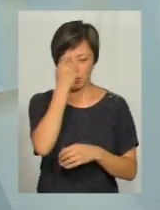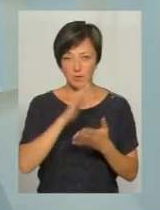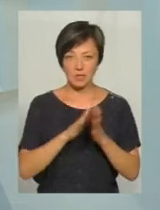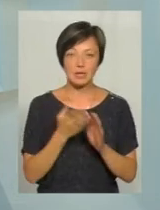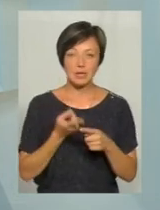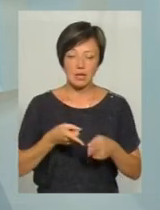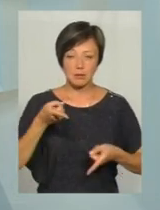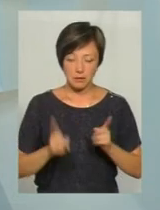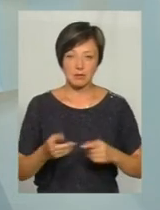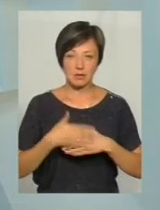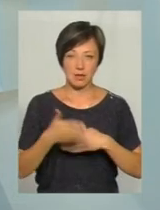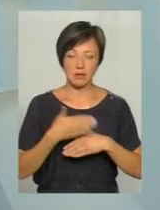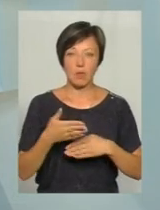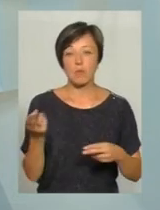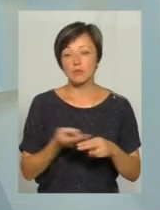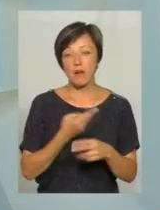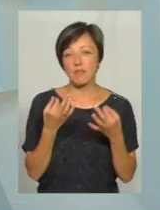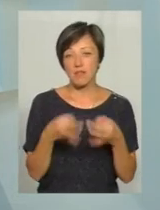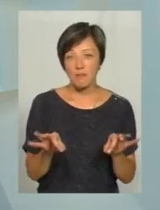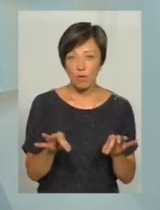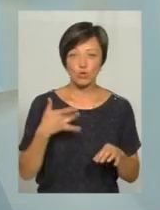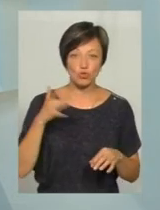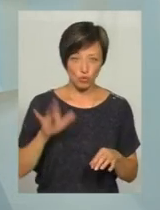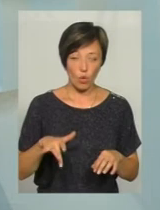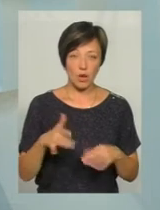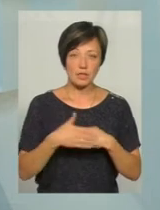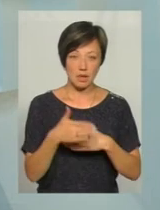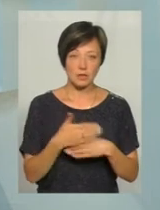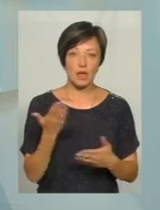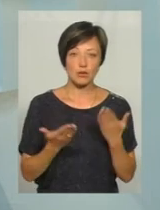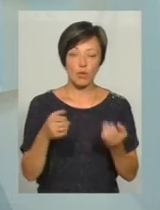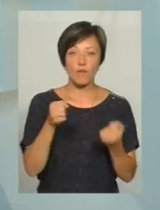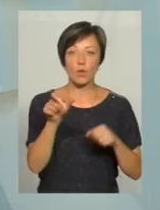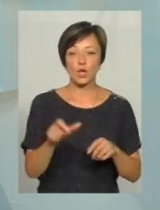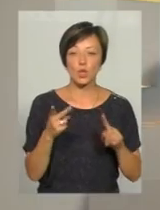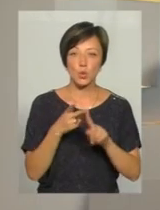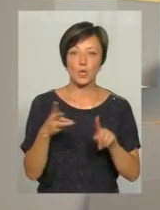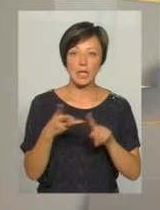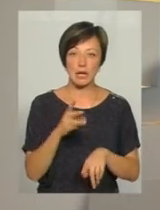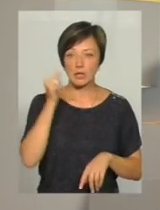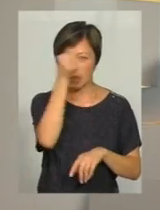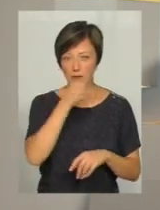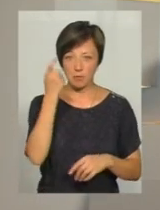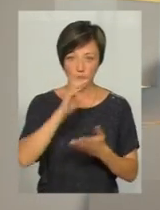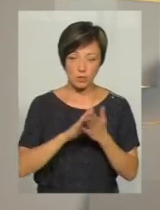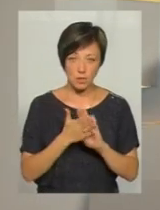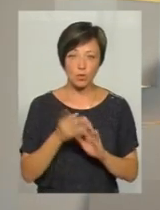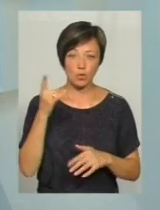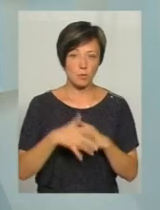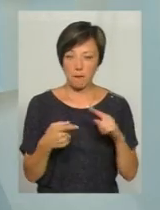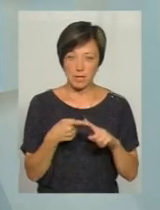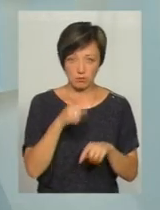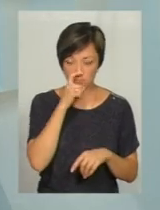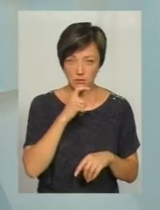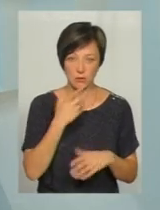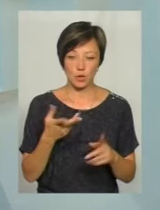Тобто це є дієва санкція. Позбавлення волі, що досить жорстока санкція, так, якщо водій другий чи третій за рік керує на підпитку. Якщо він не розуміє перший